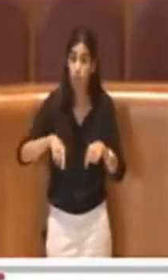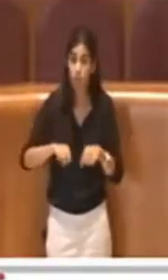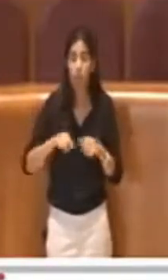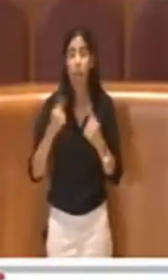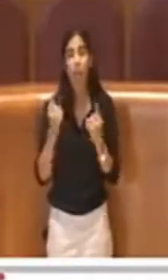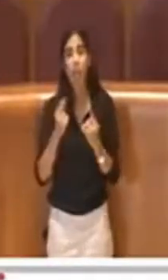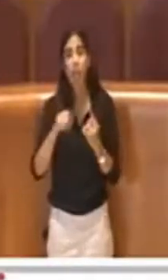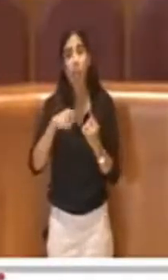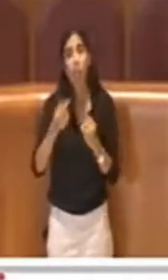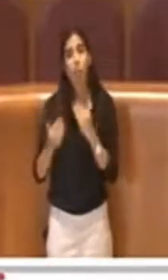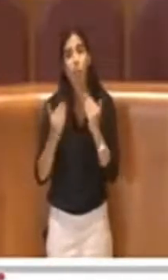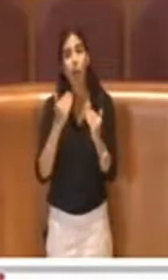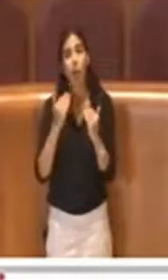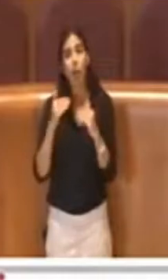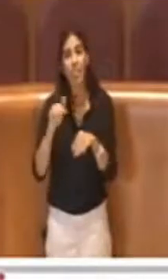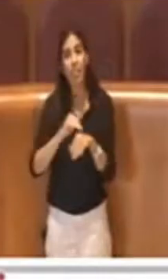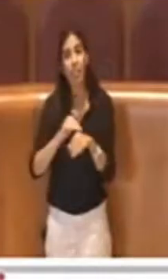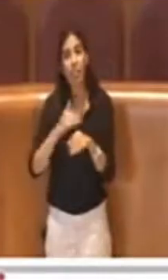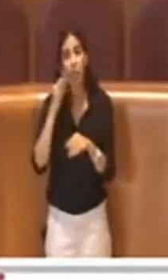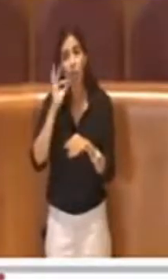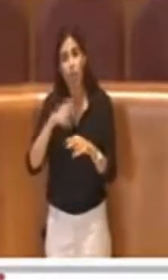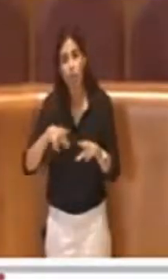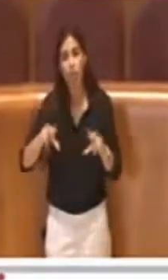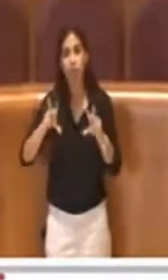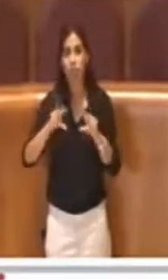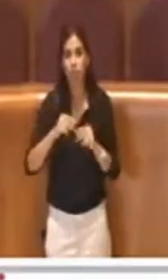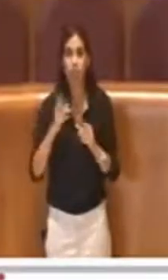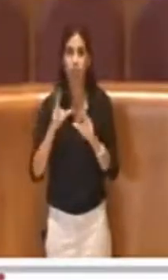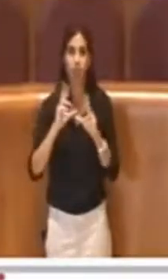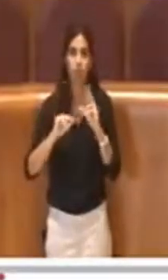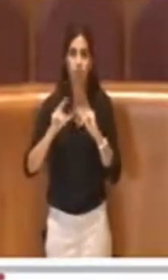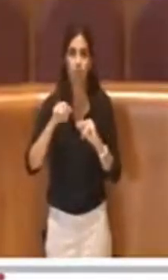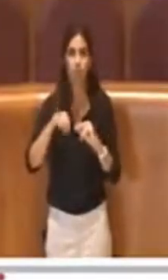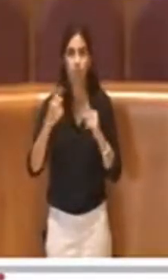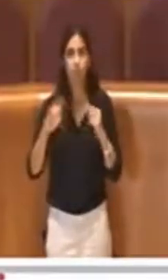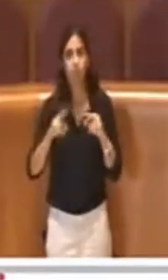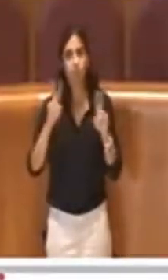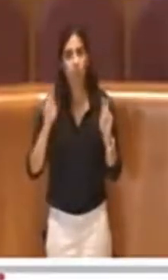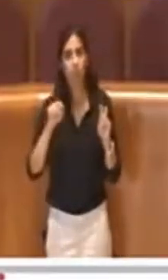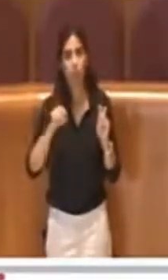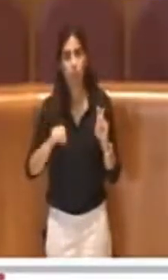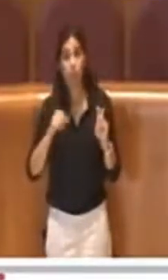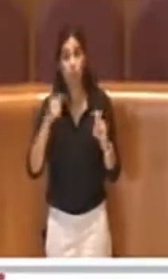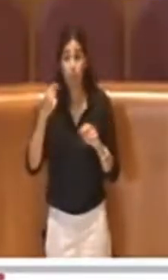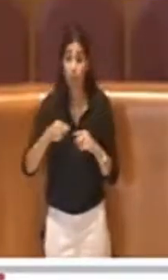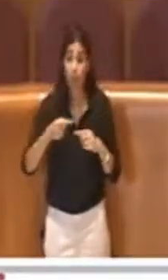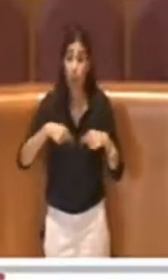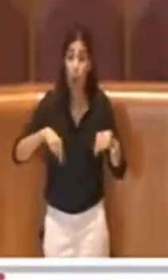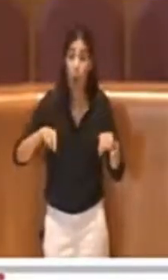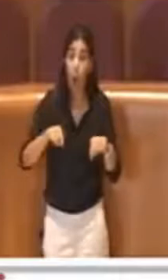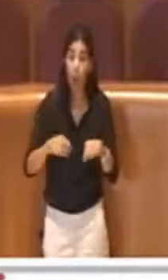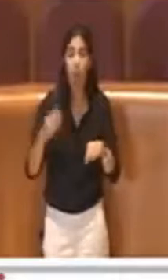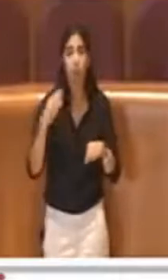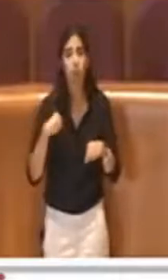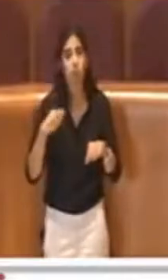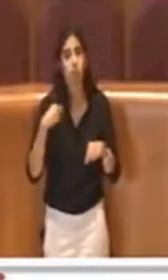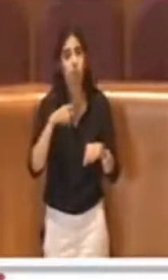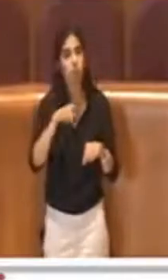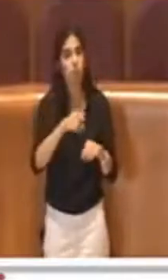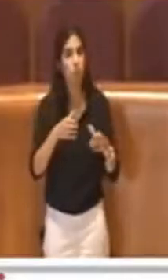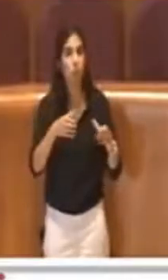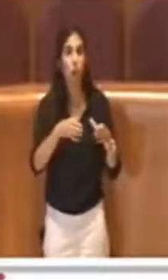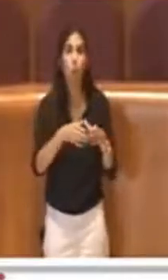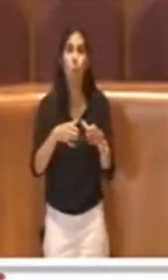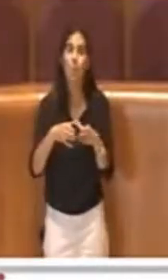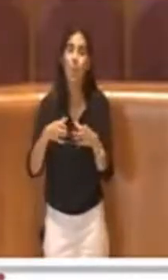affrontarla una terza volta, con una commissione richiesta a gran voce, con un grido d'allarme da parte dei comitati di quartiere del